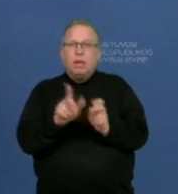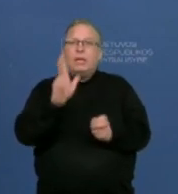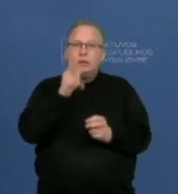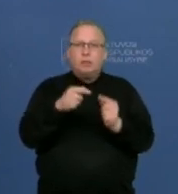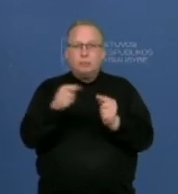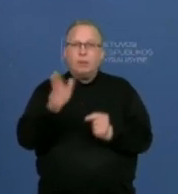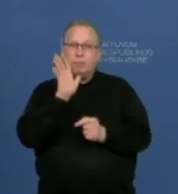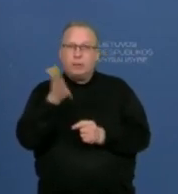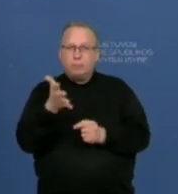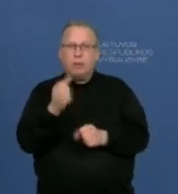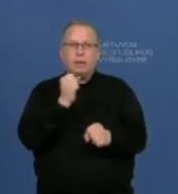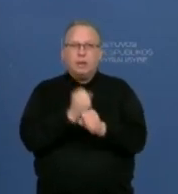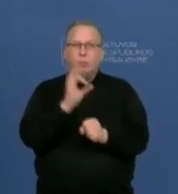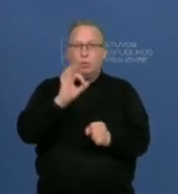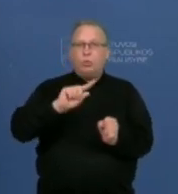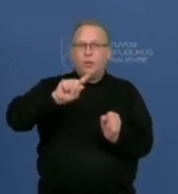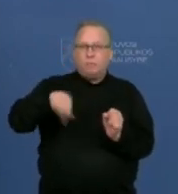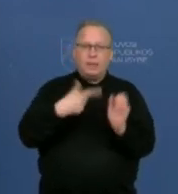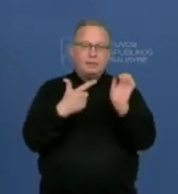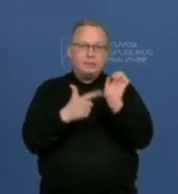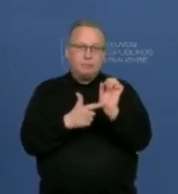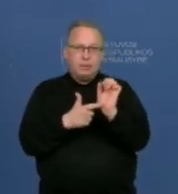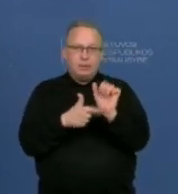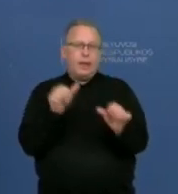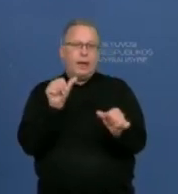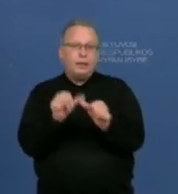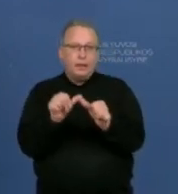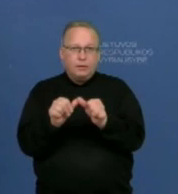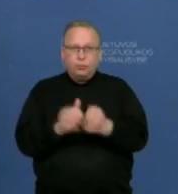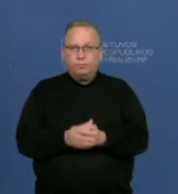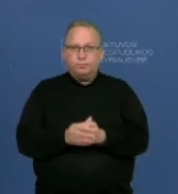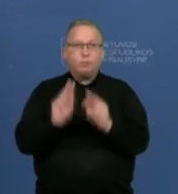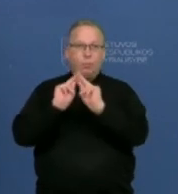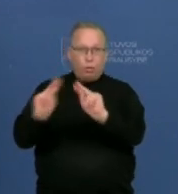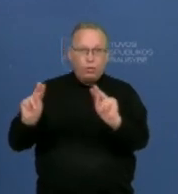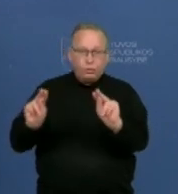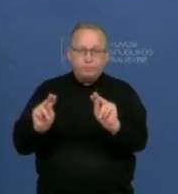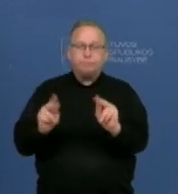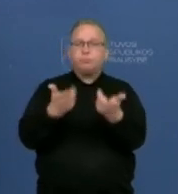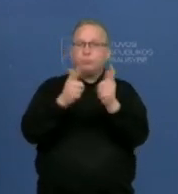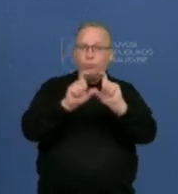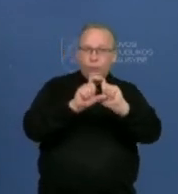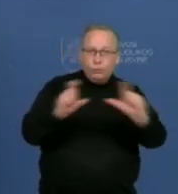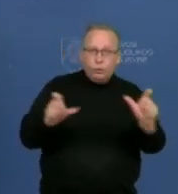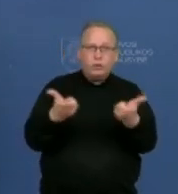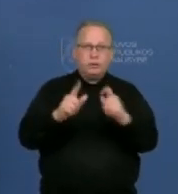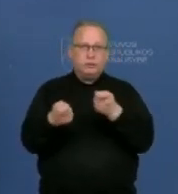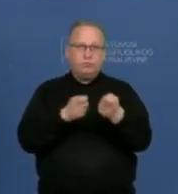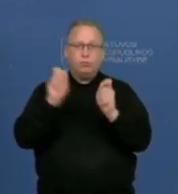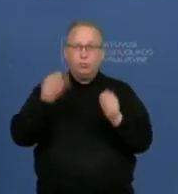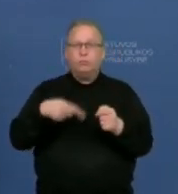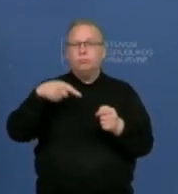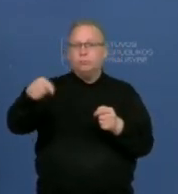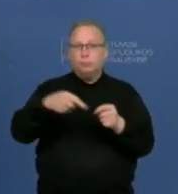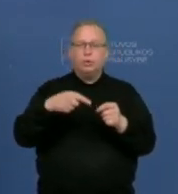bent 0,7 tatu. Savivaldybės ir mokyklos galės sudaryti sutartis su